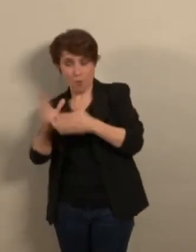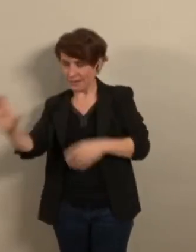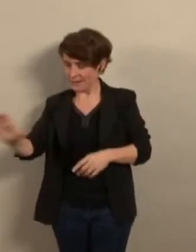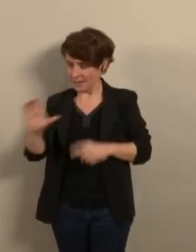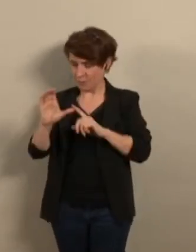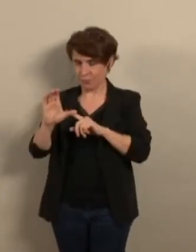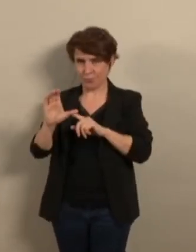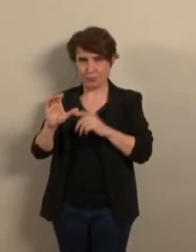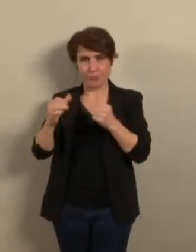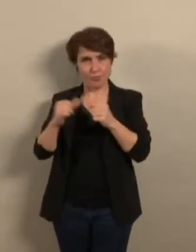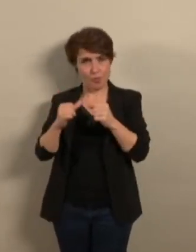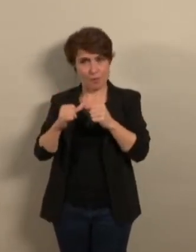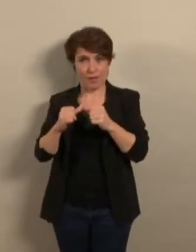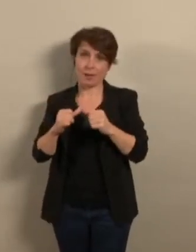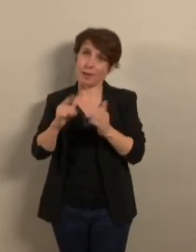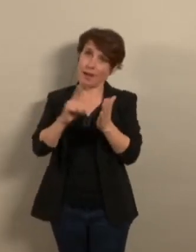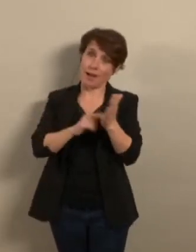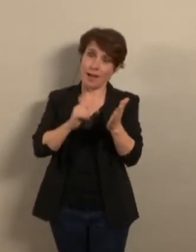communale des impôts locaux.